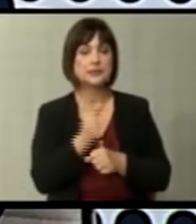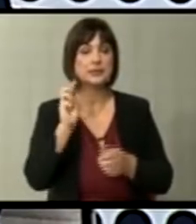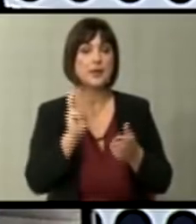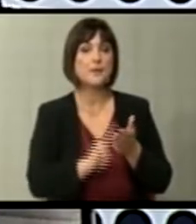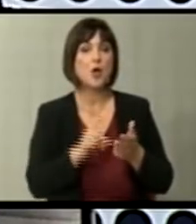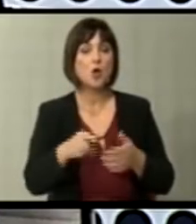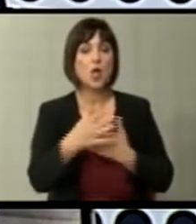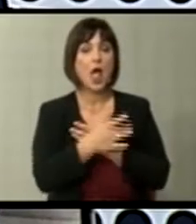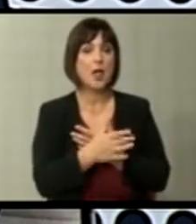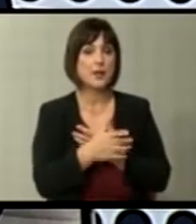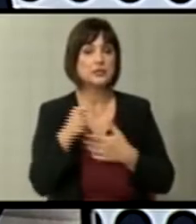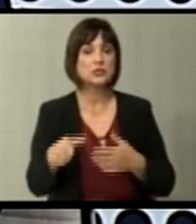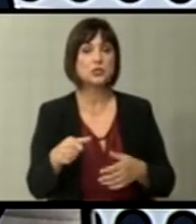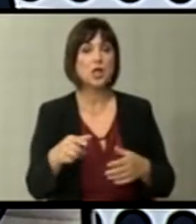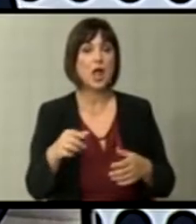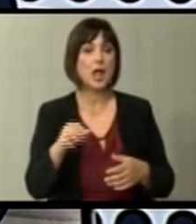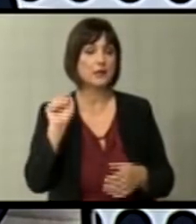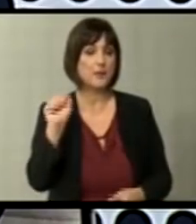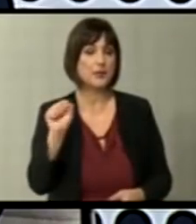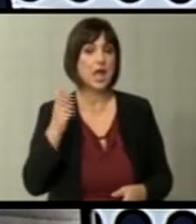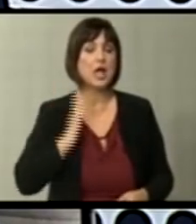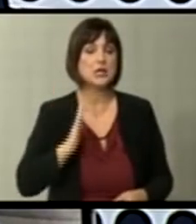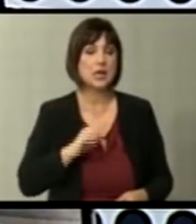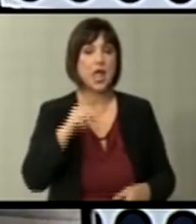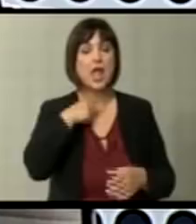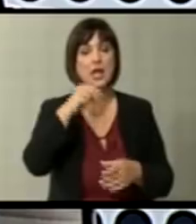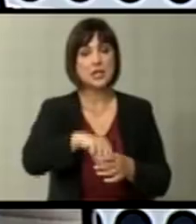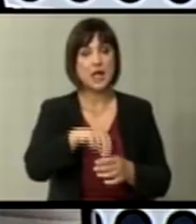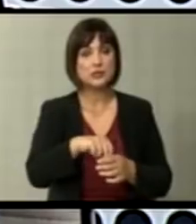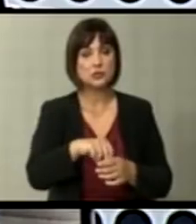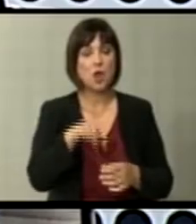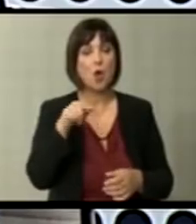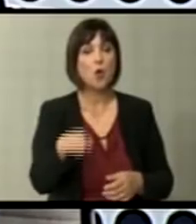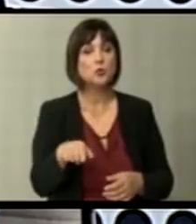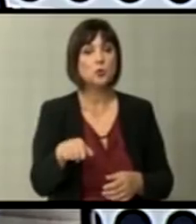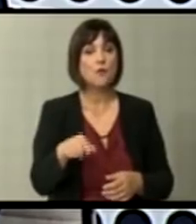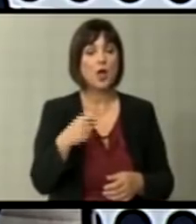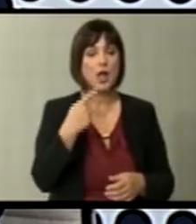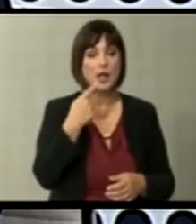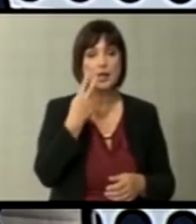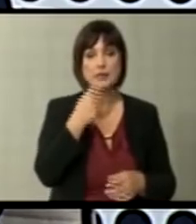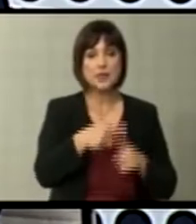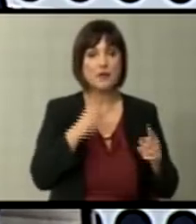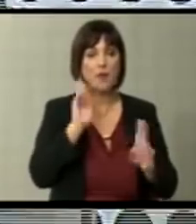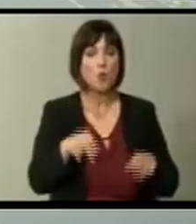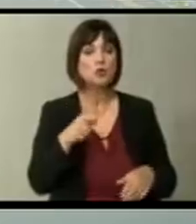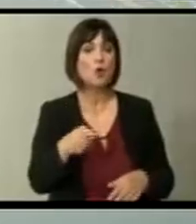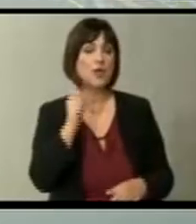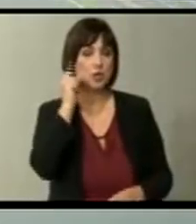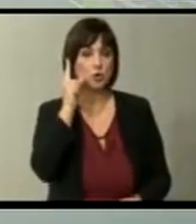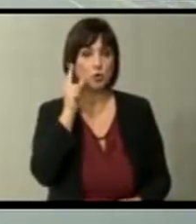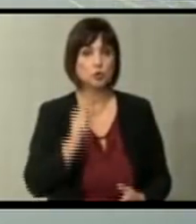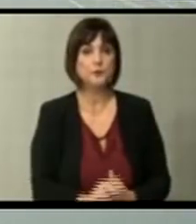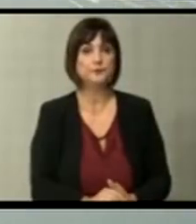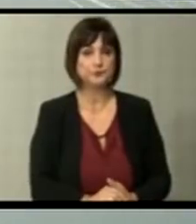албанскиот корпус на граѓани и гласачи би рекол. Ото и аз така ме прашајам. Дали е возможно тоа да се случи?